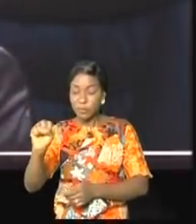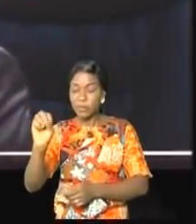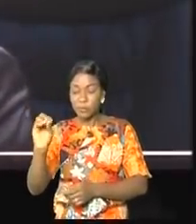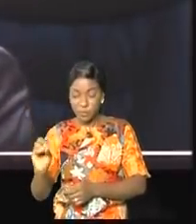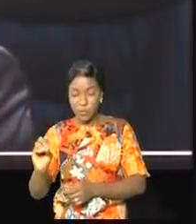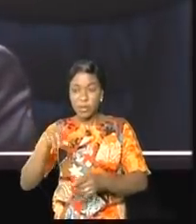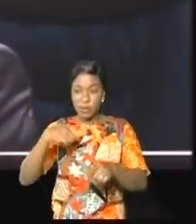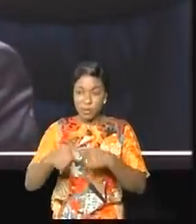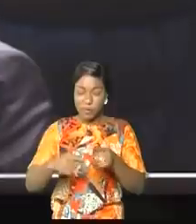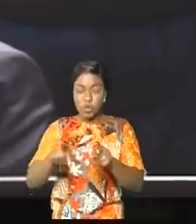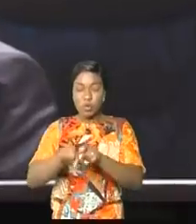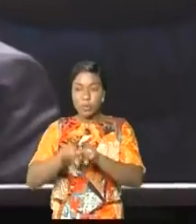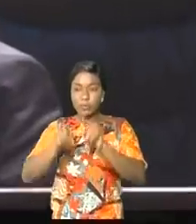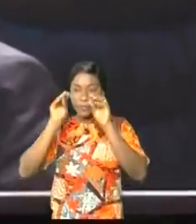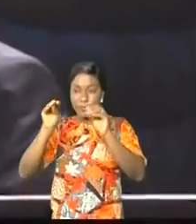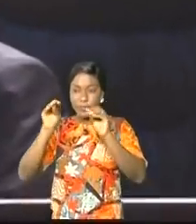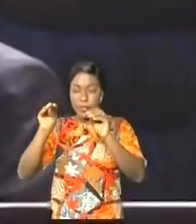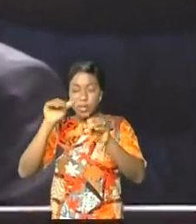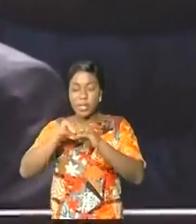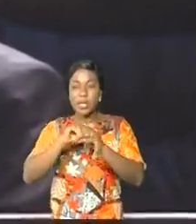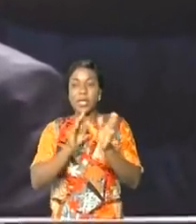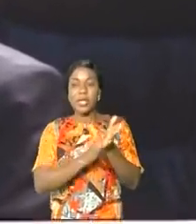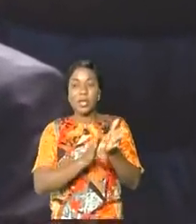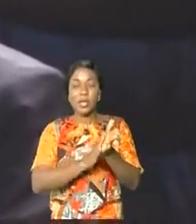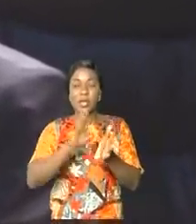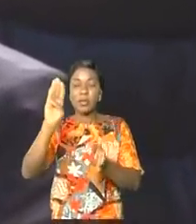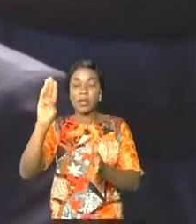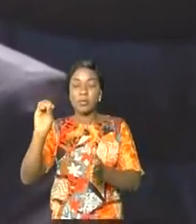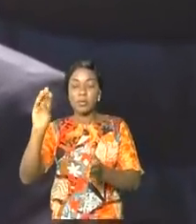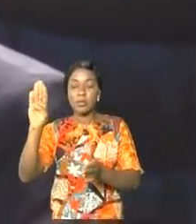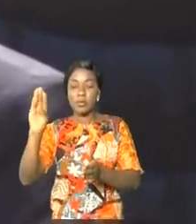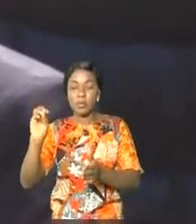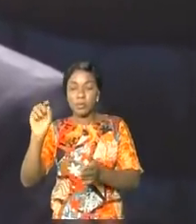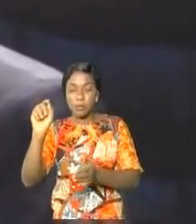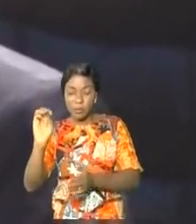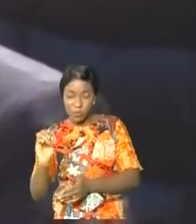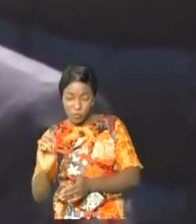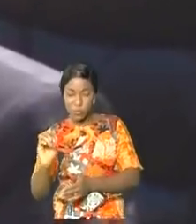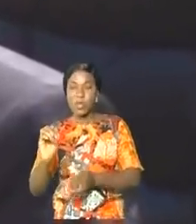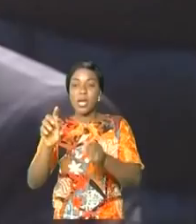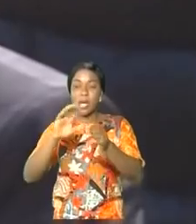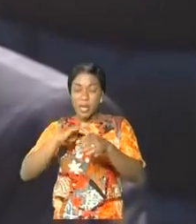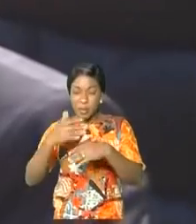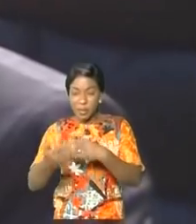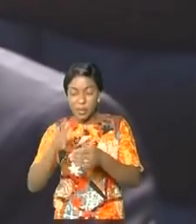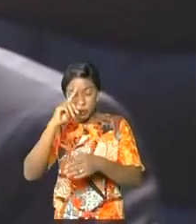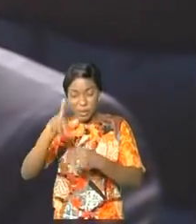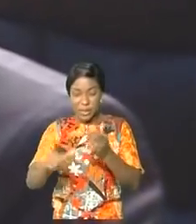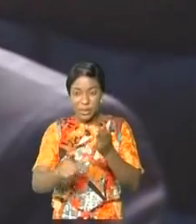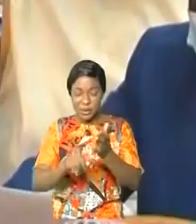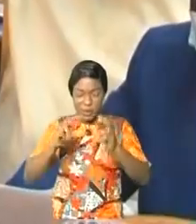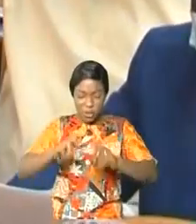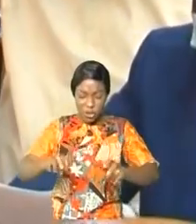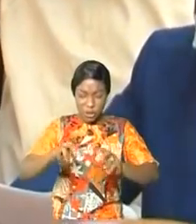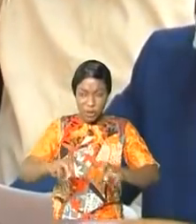comme enseignant au collège Boboto, ex-Albert Ier, avant d'être retenu comme assistant de recherche